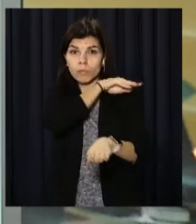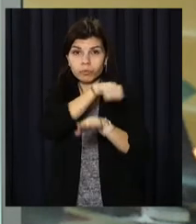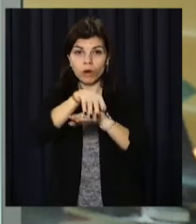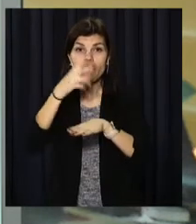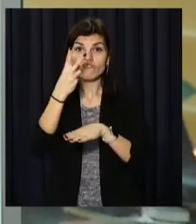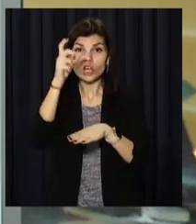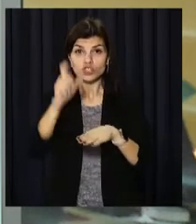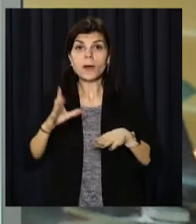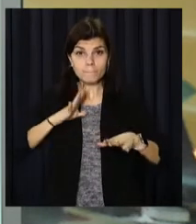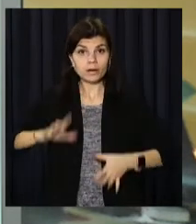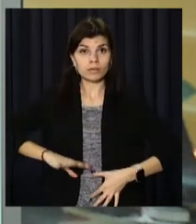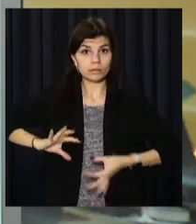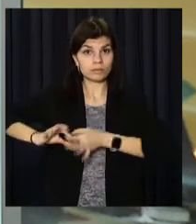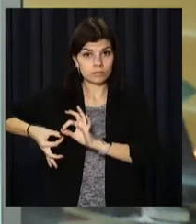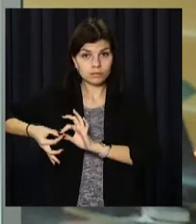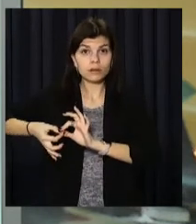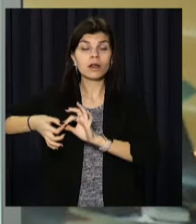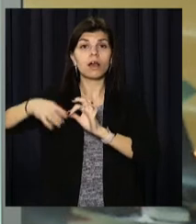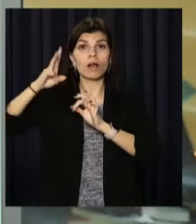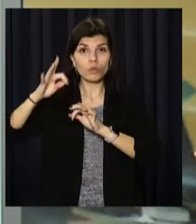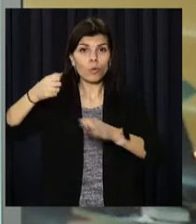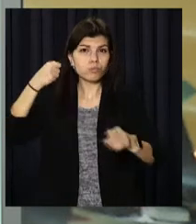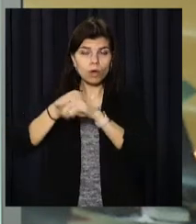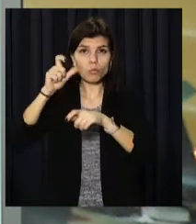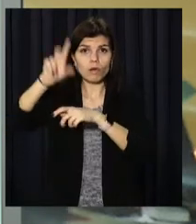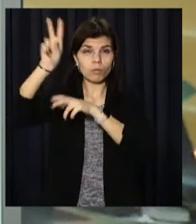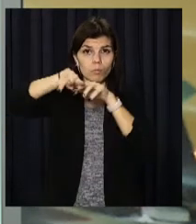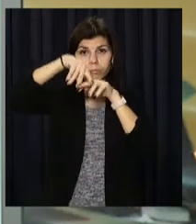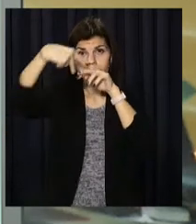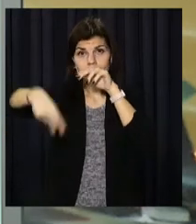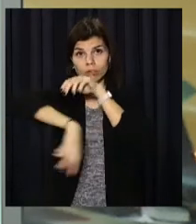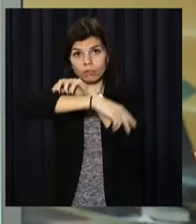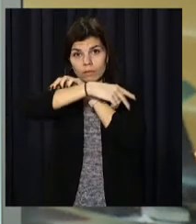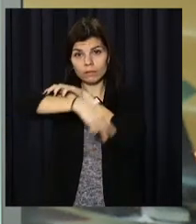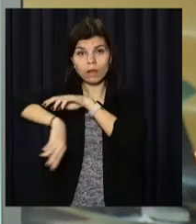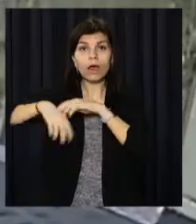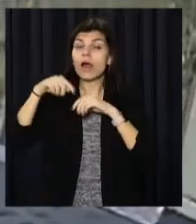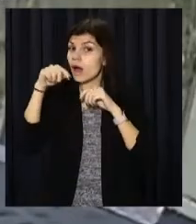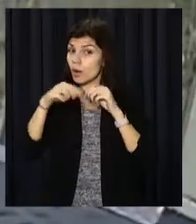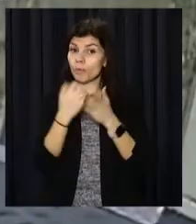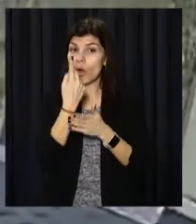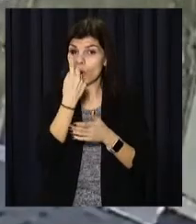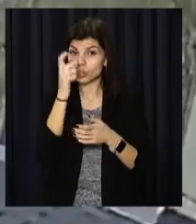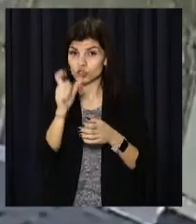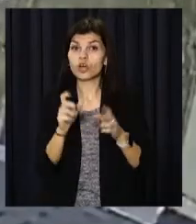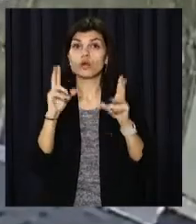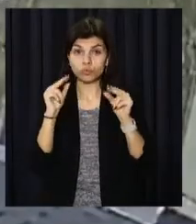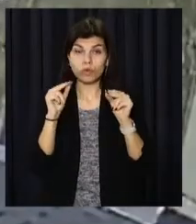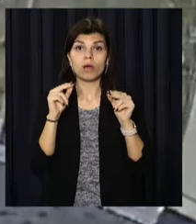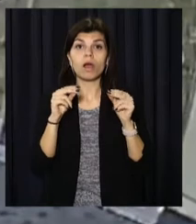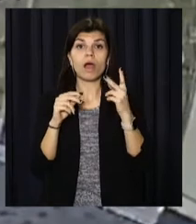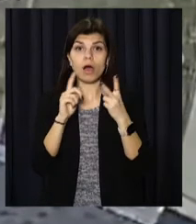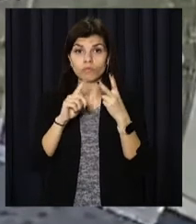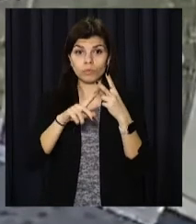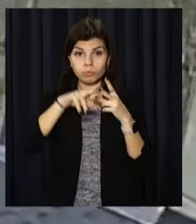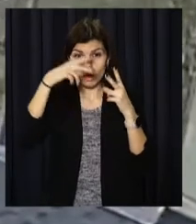Обидва чоловіка були пристепнуті, проте зіткнення було сильним. Тому один страхувальний пасок не витримав, і 38-річний електромонтер